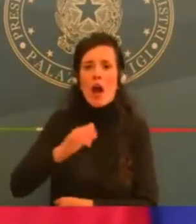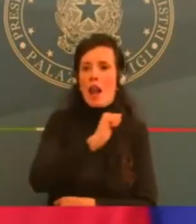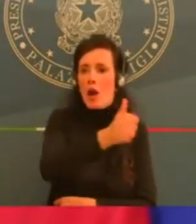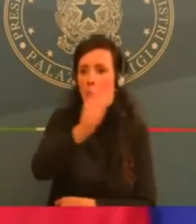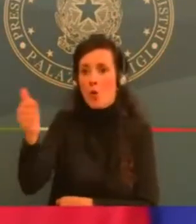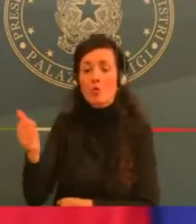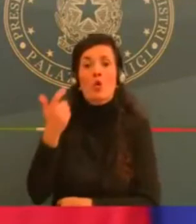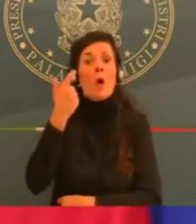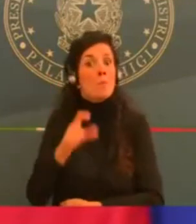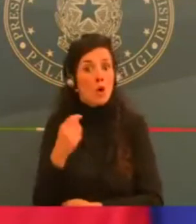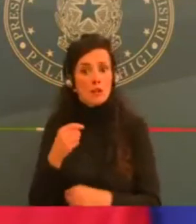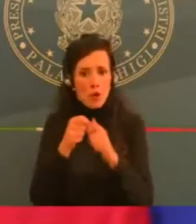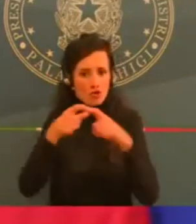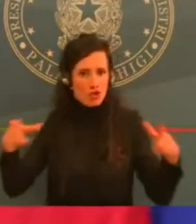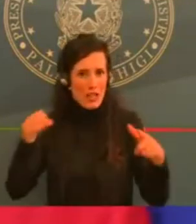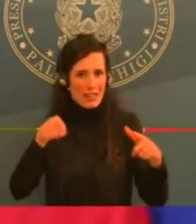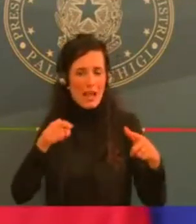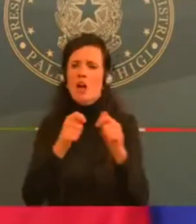trattati di conseguenza.